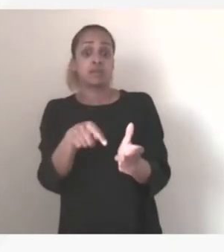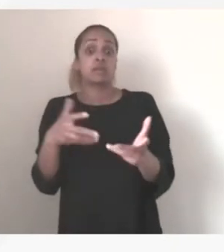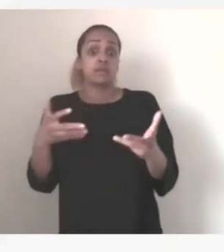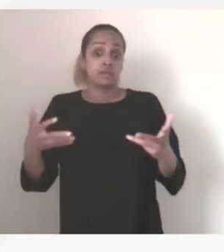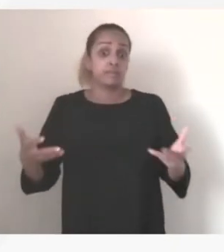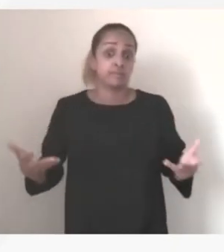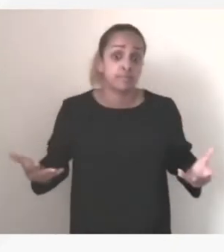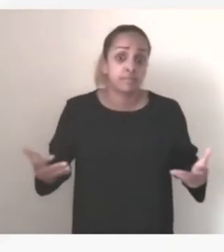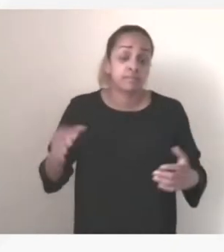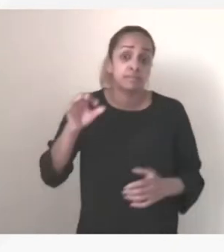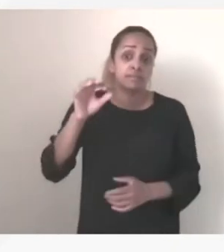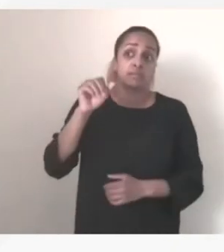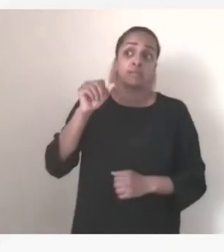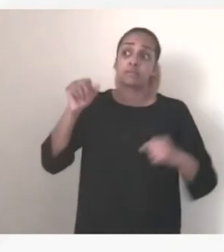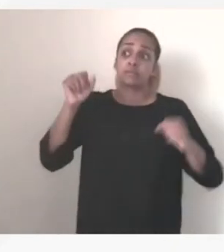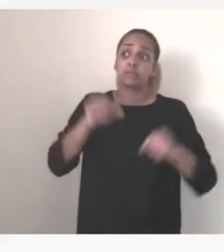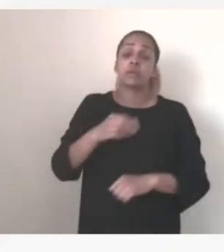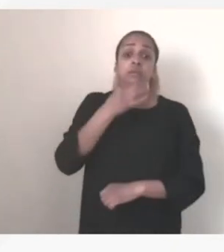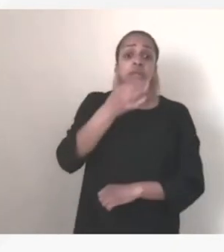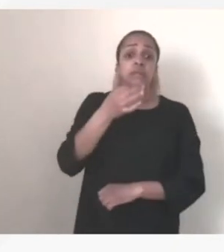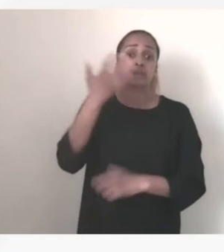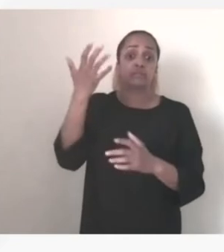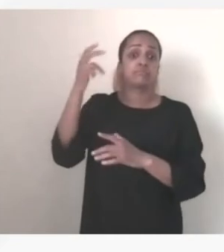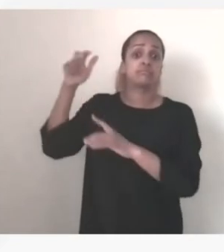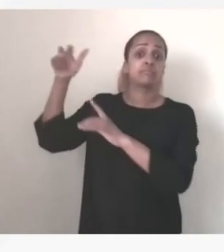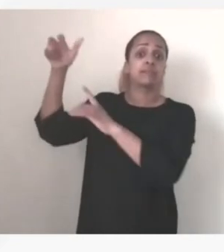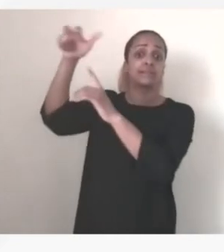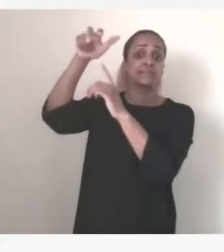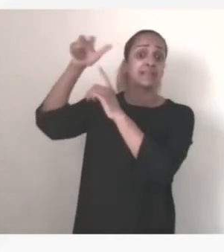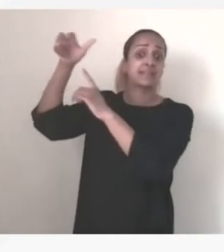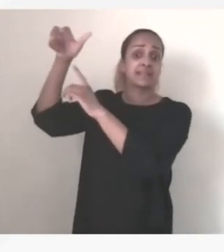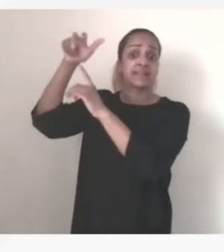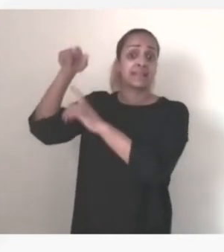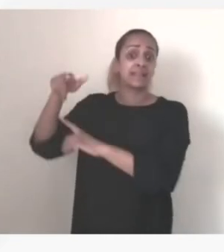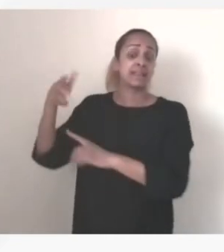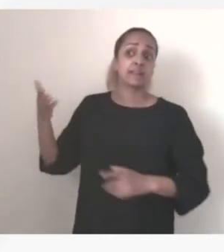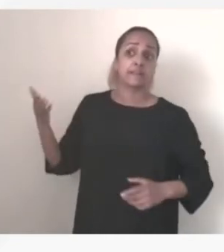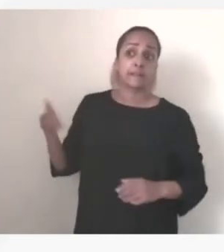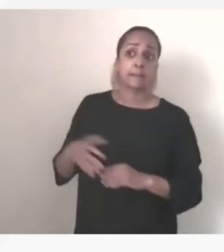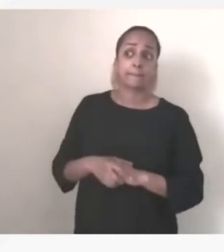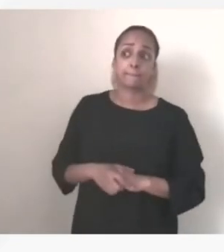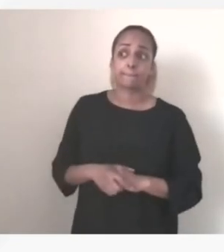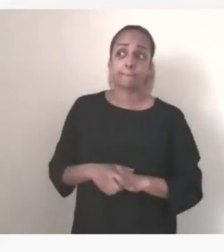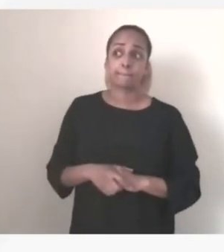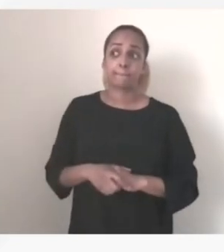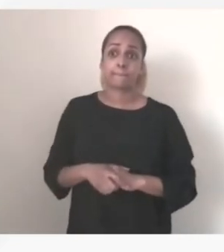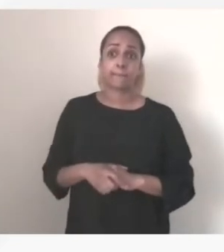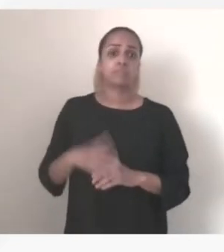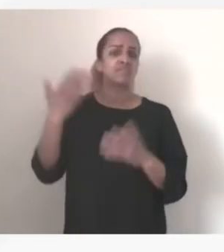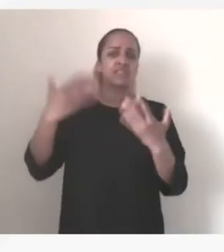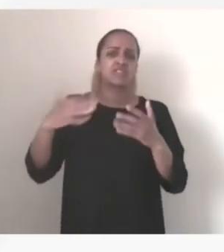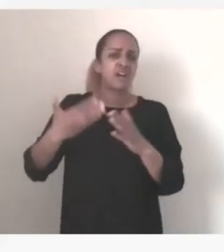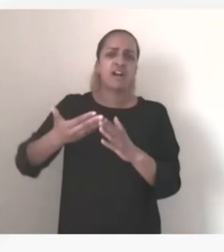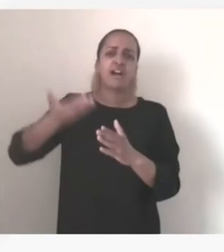il faut donner crédit au commissaire d'avoir poussé ce sujet depuis longtemps et bien avant la question ukrainienne,